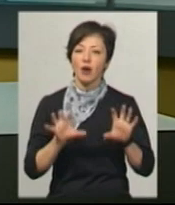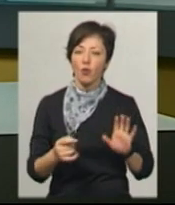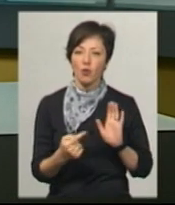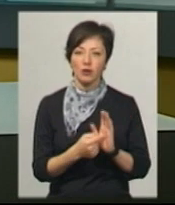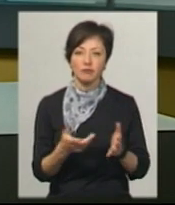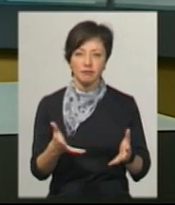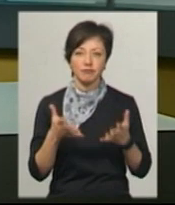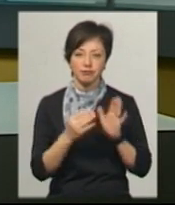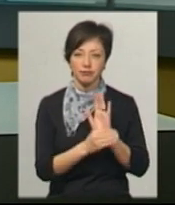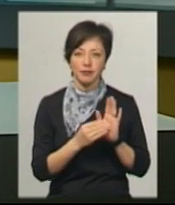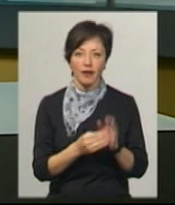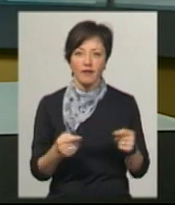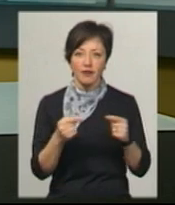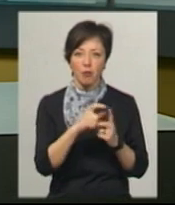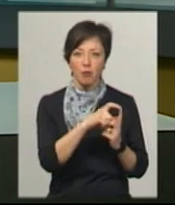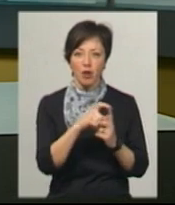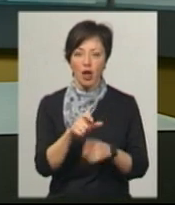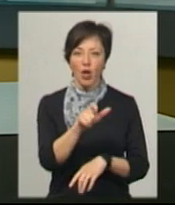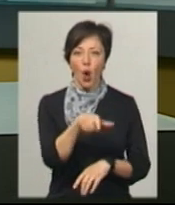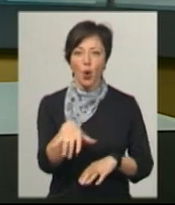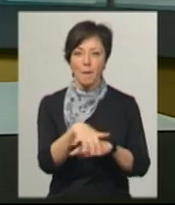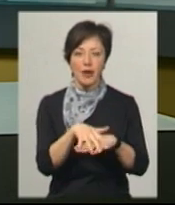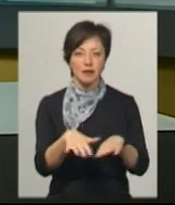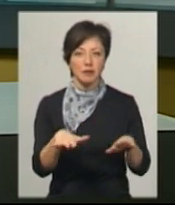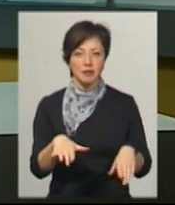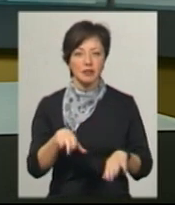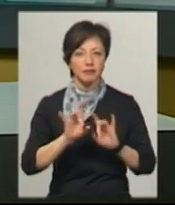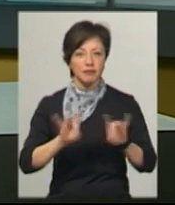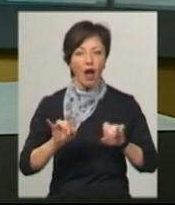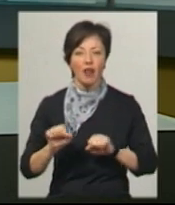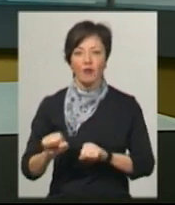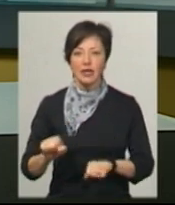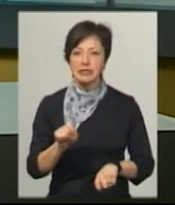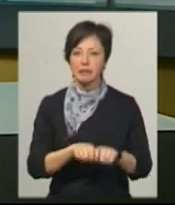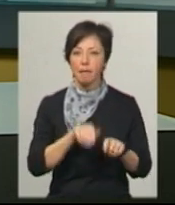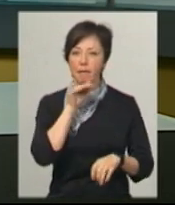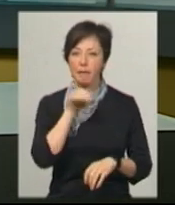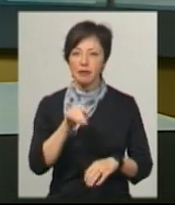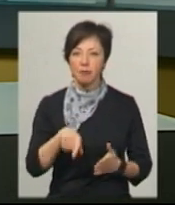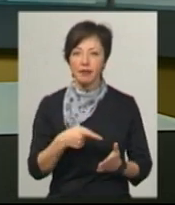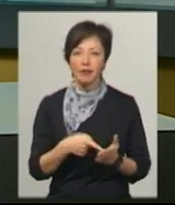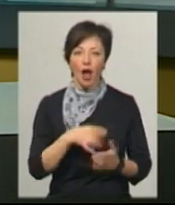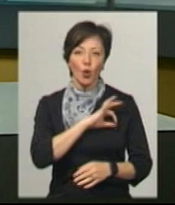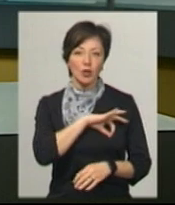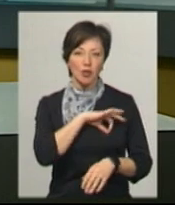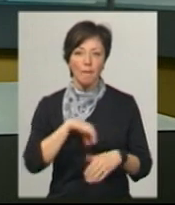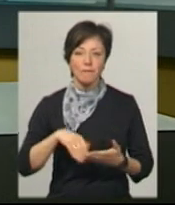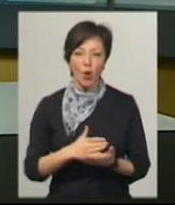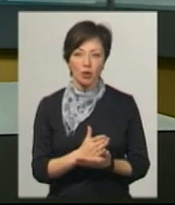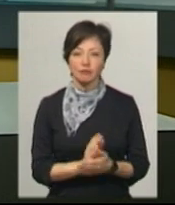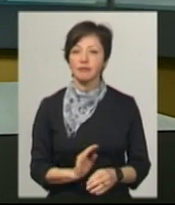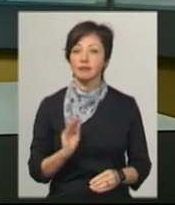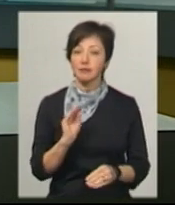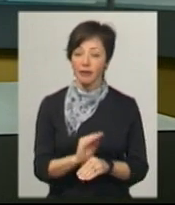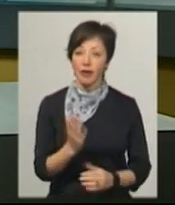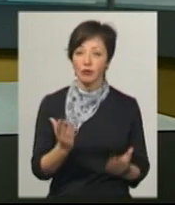прописаного визначення поняття громадське місце, каже адвокат. Експерт з питань правової політики Максим Костецький додає,